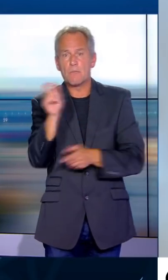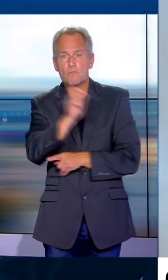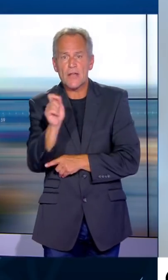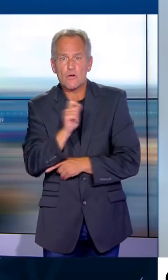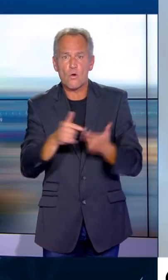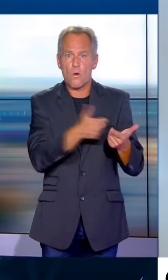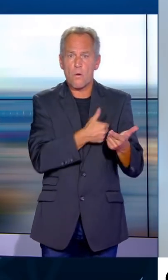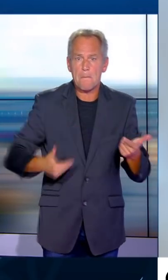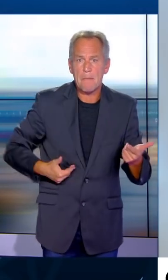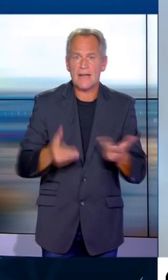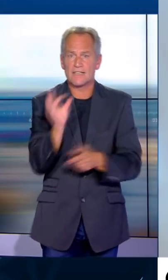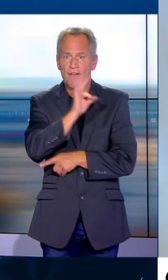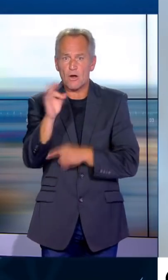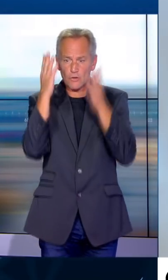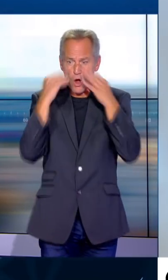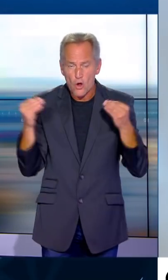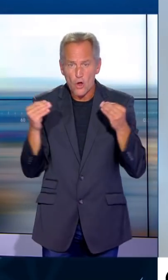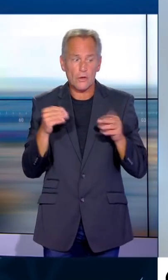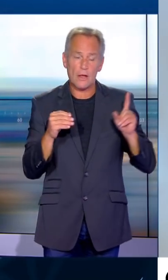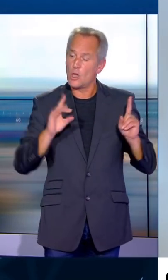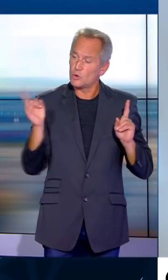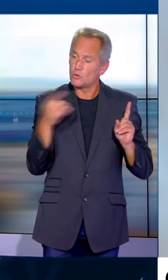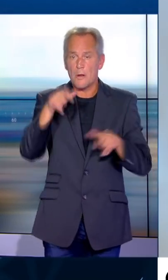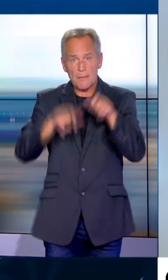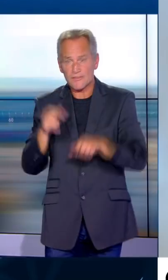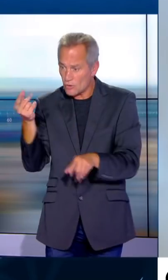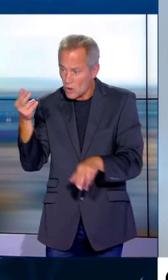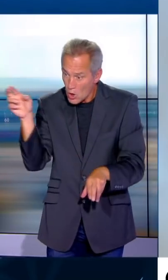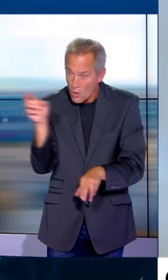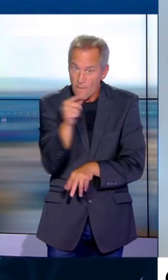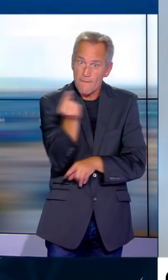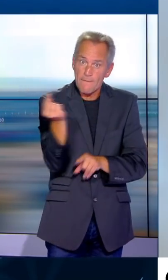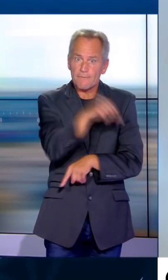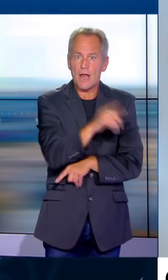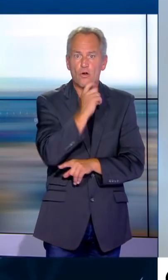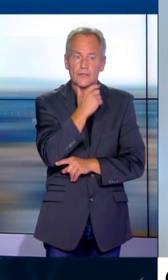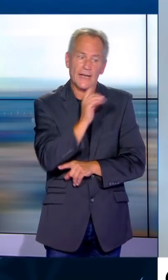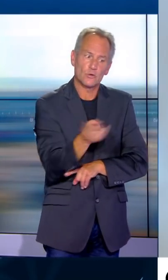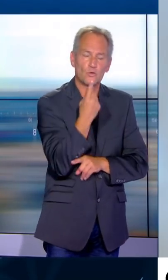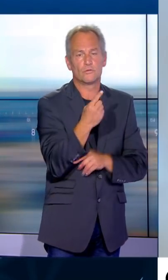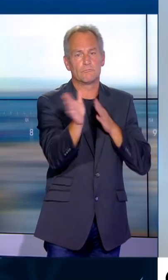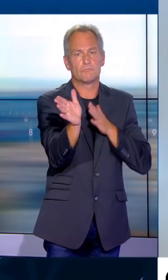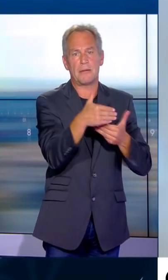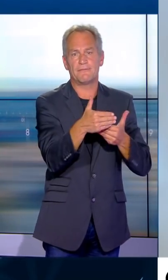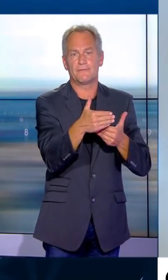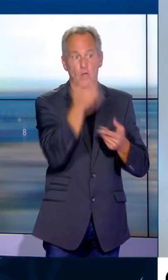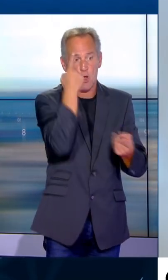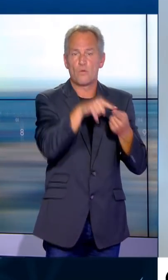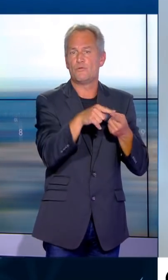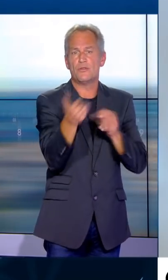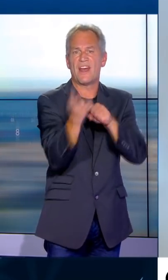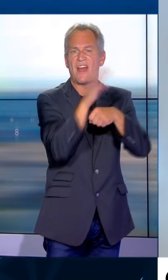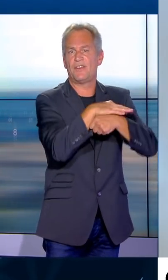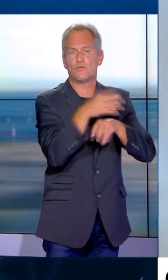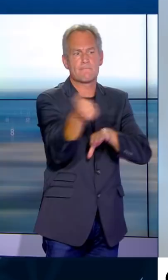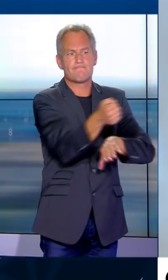et Malte de notre liste de corridors de déplacement pour conserver des taux d'infection à la baisse. Si vous arrivez au Royaume-Uni de l'une de ses destinations,